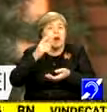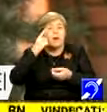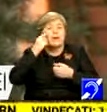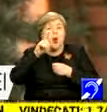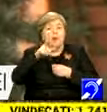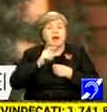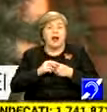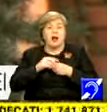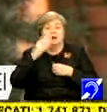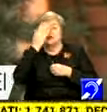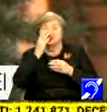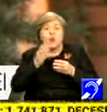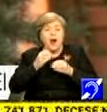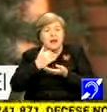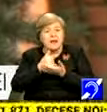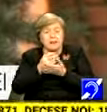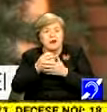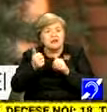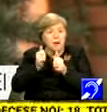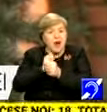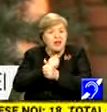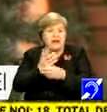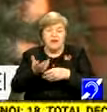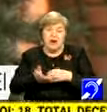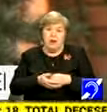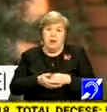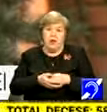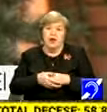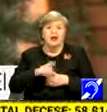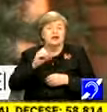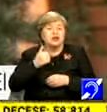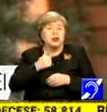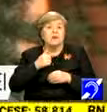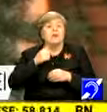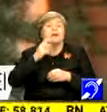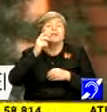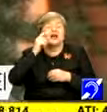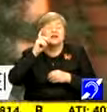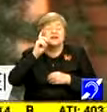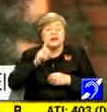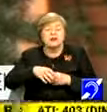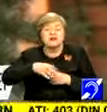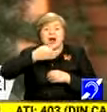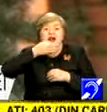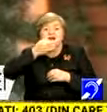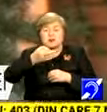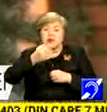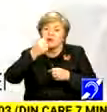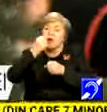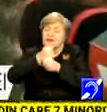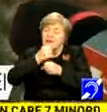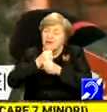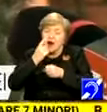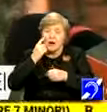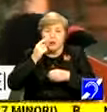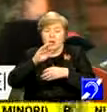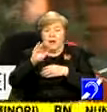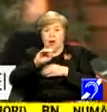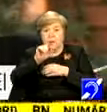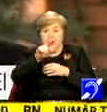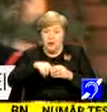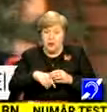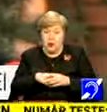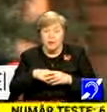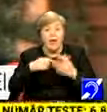cumva în responsabilitatea sau în responsabilizarea părinților de a și aplica aceste teste. Am discutat și